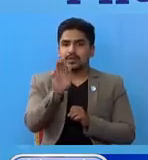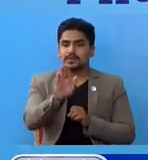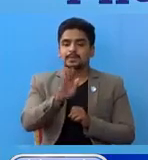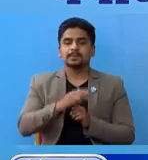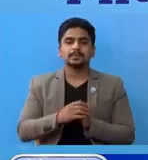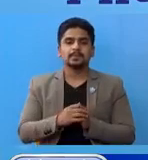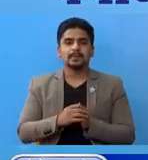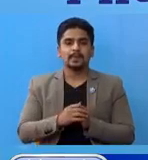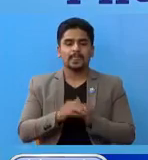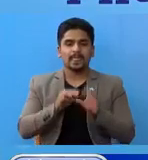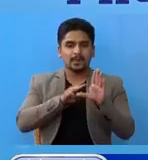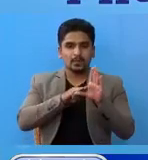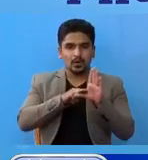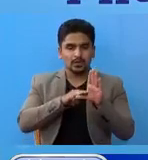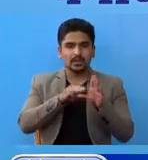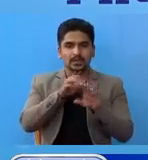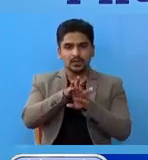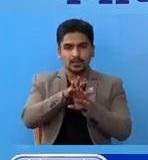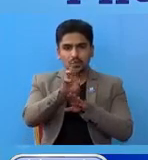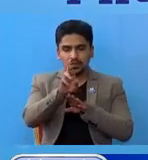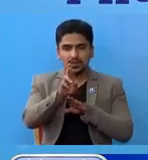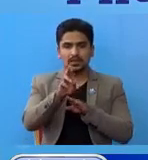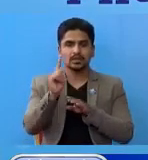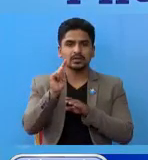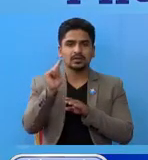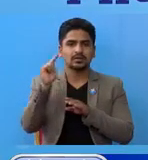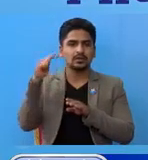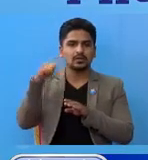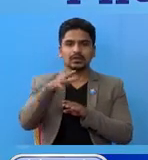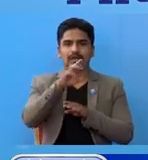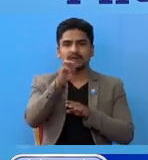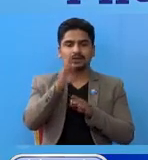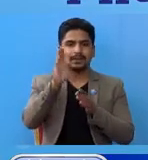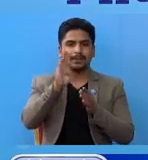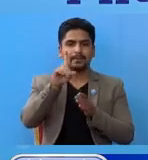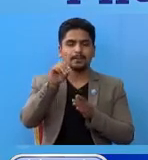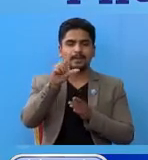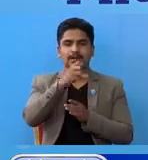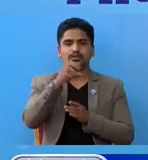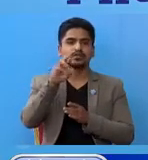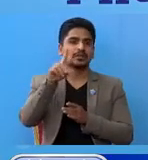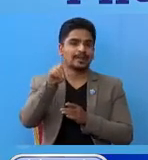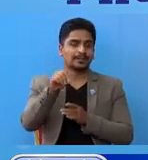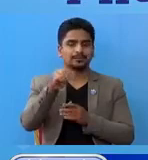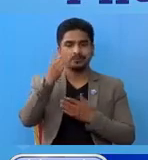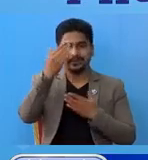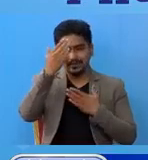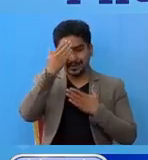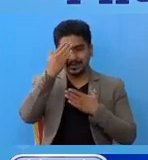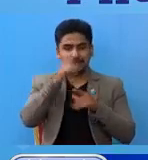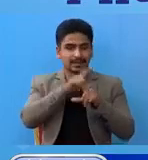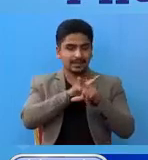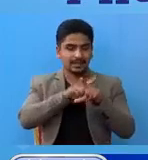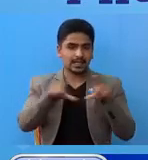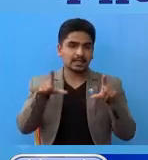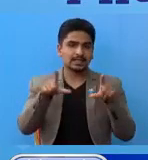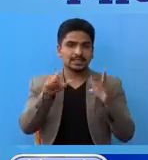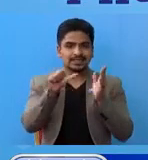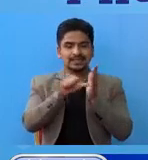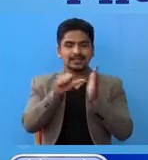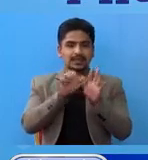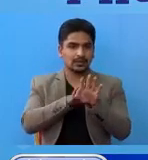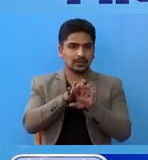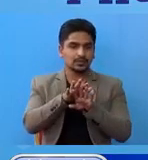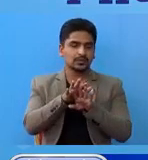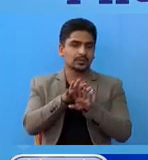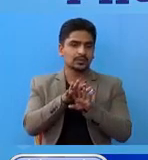महत्तरी रौतहट कैलारी रबाजुरा रहेका संक्रमीत अरूर नभाहेको जिल्ला